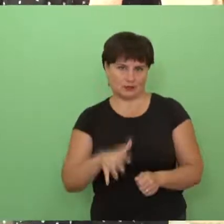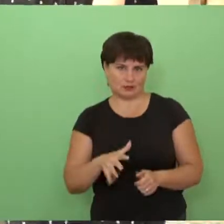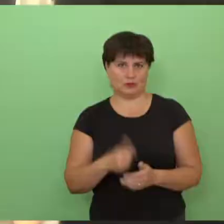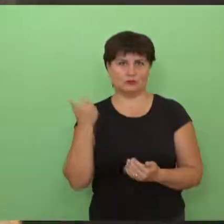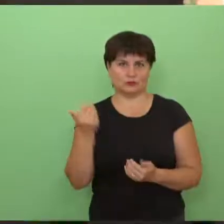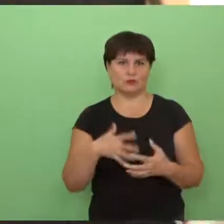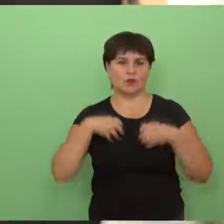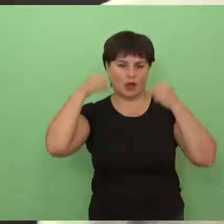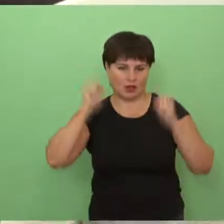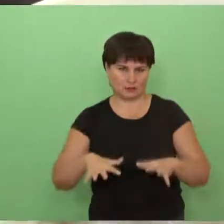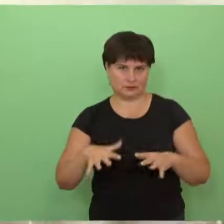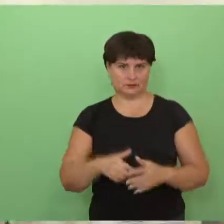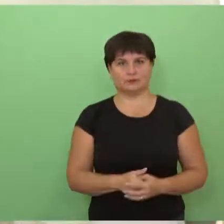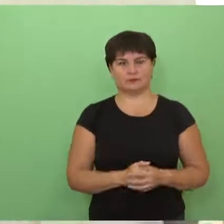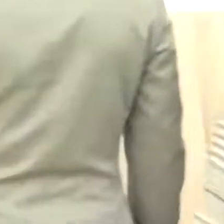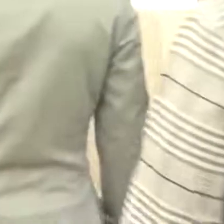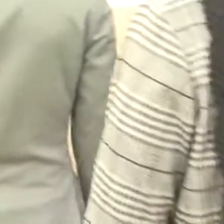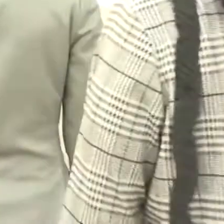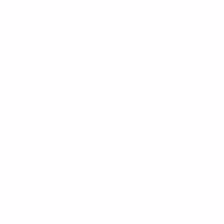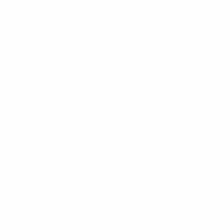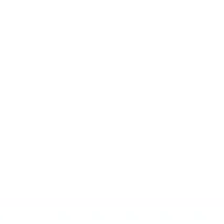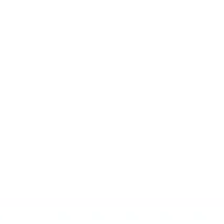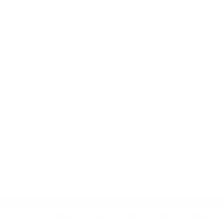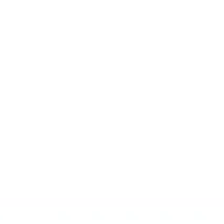dieną – už jų atsidavimą ir darbštumą.